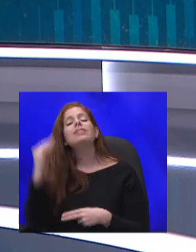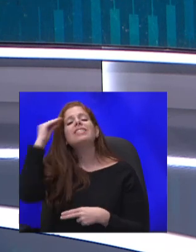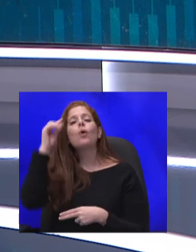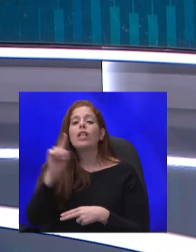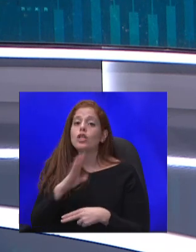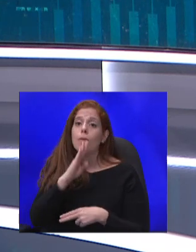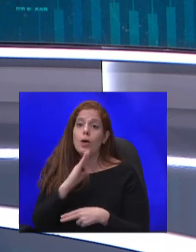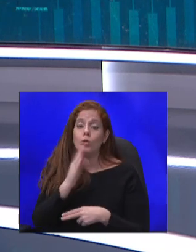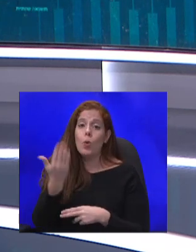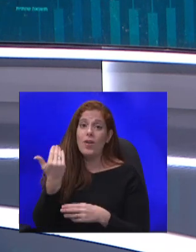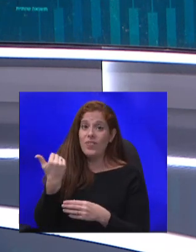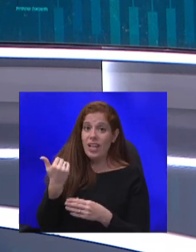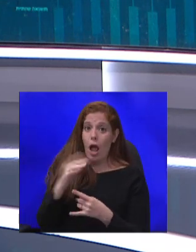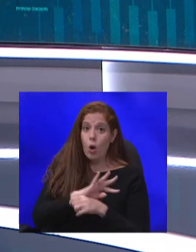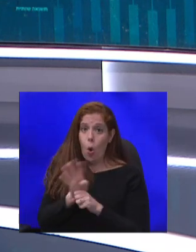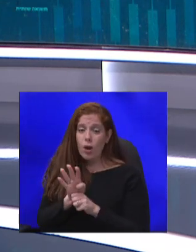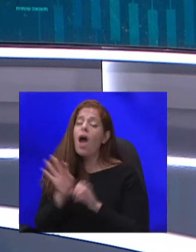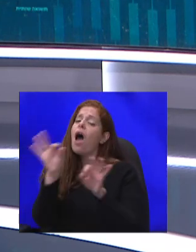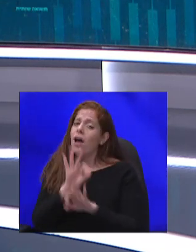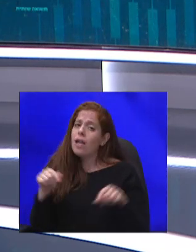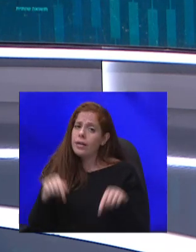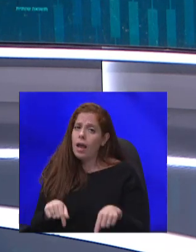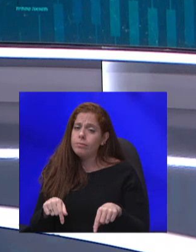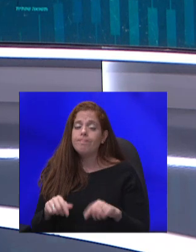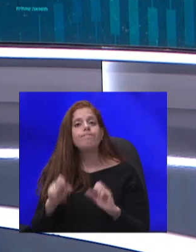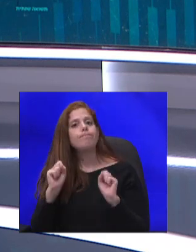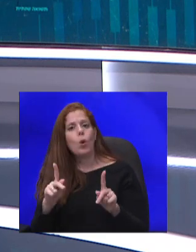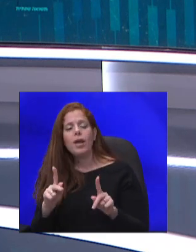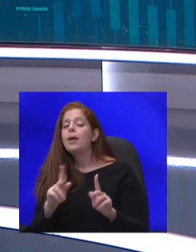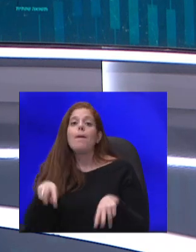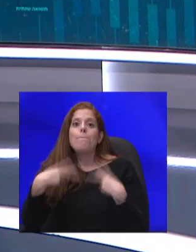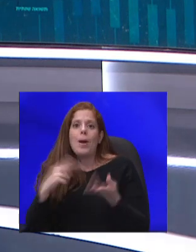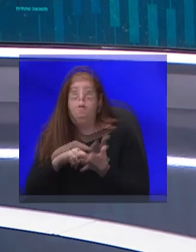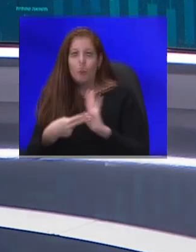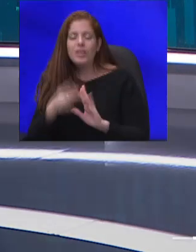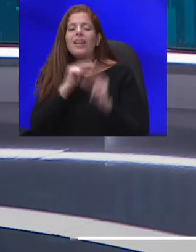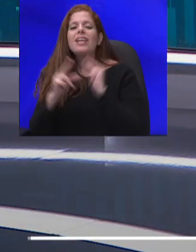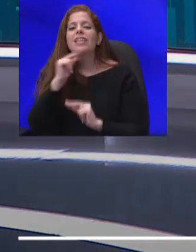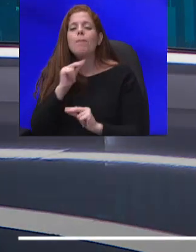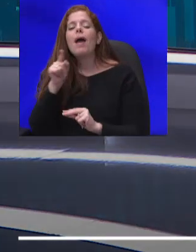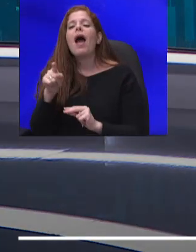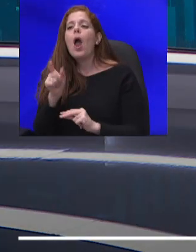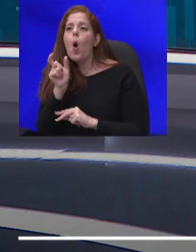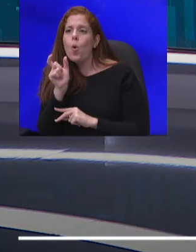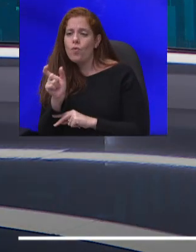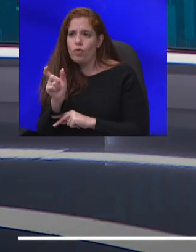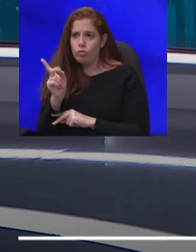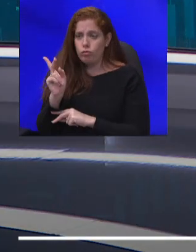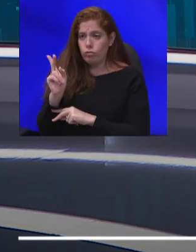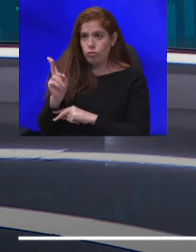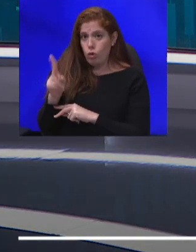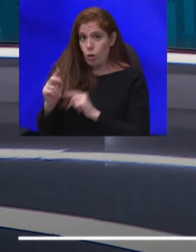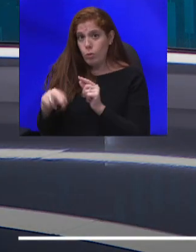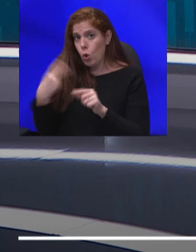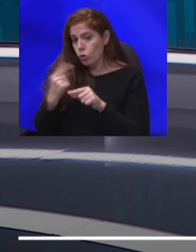רובן עדיין כאן. אוקיי, מה היה לנו הערב בתוכנית? נדבר על פצצת החובות שעלולה להתפוצץ עוד חודש ומשהו, אלא